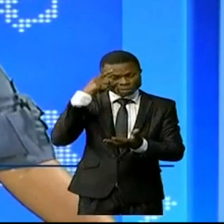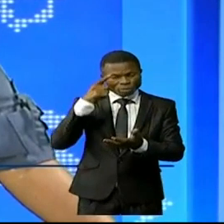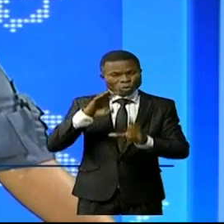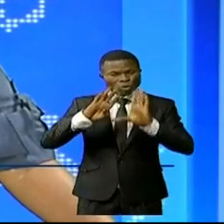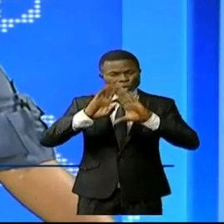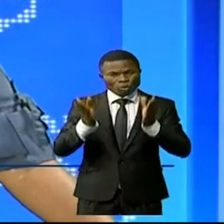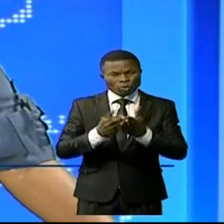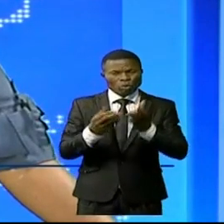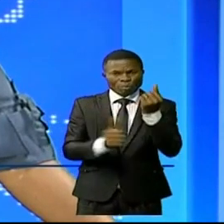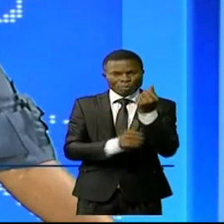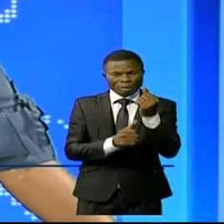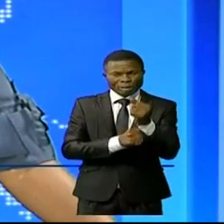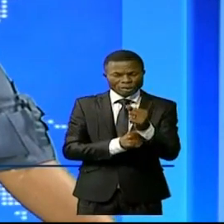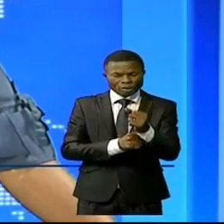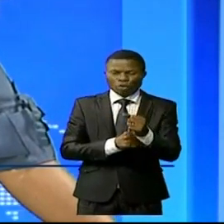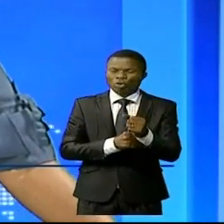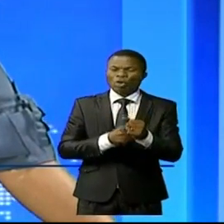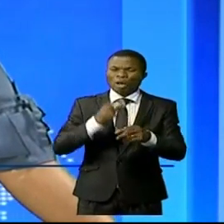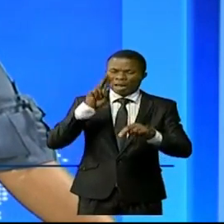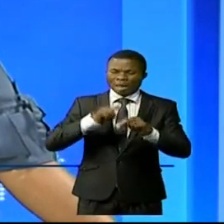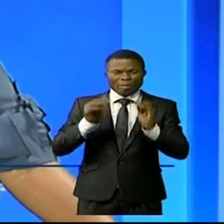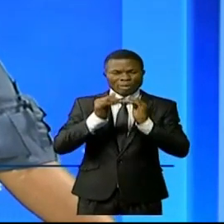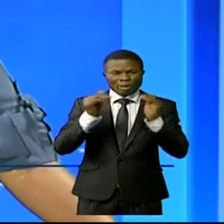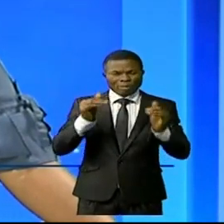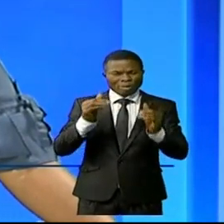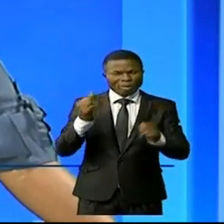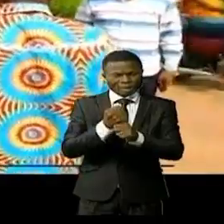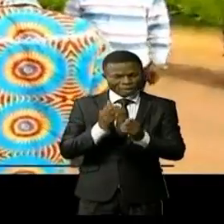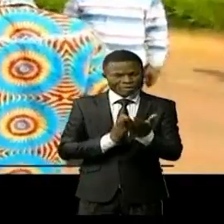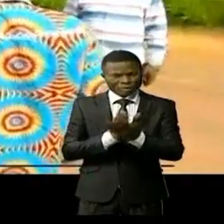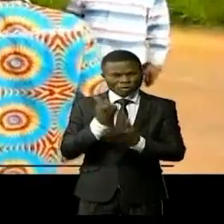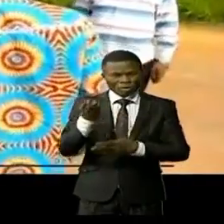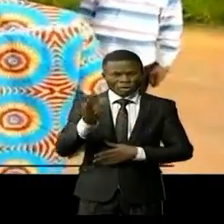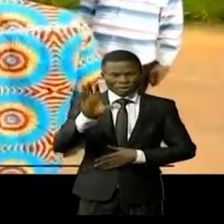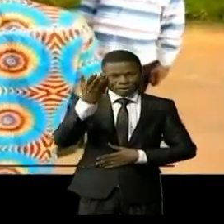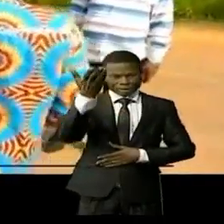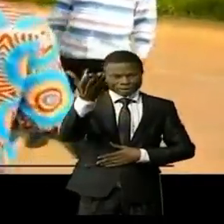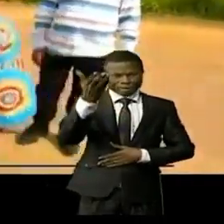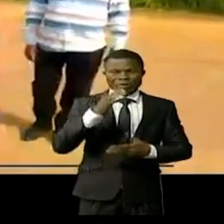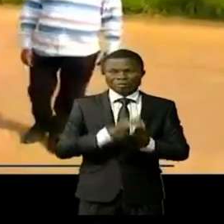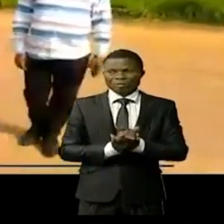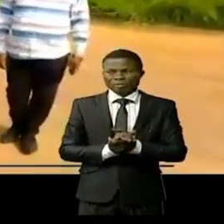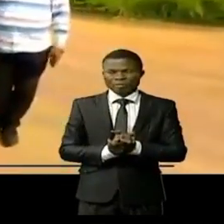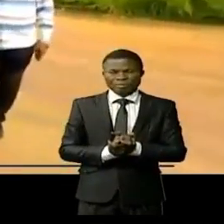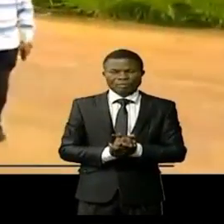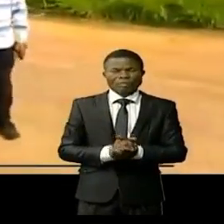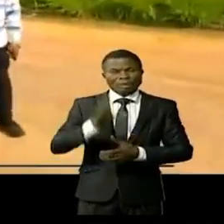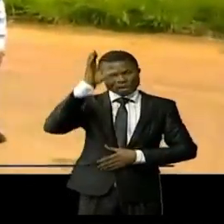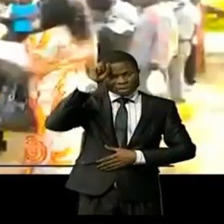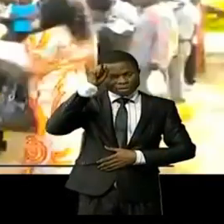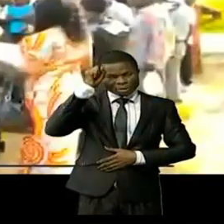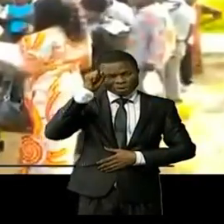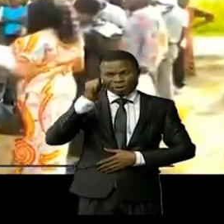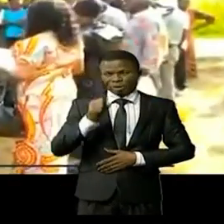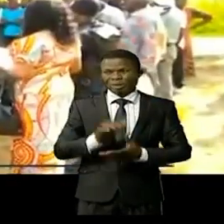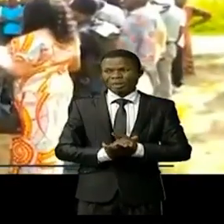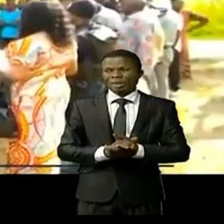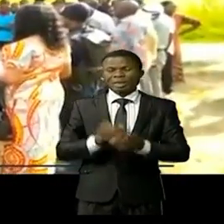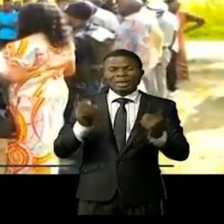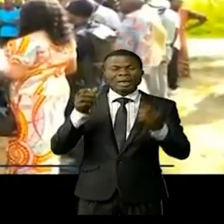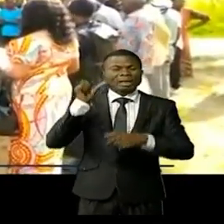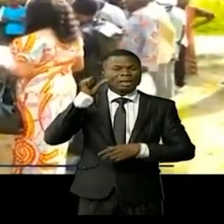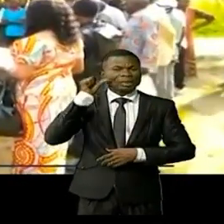agents et cadres à la bonne conscience professionnelle. Le provincial du genre et fonction publique du Quilou n'a pas été du tout reposé lundi.